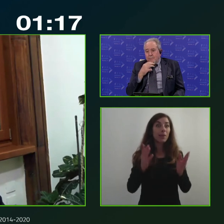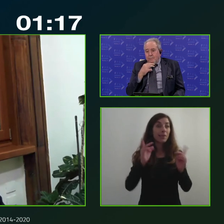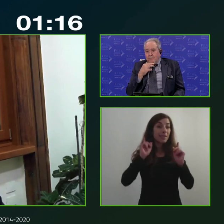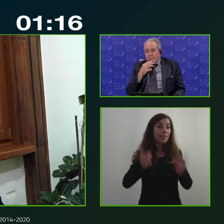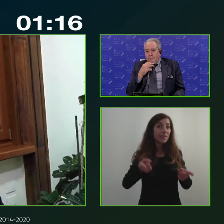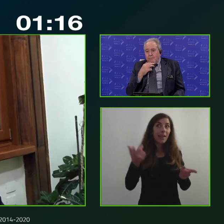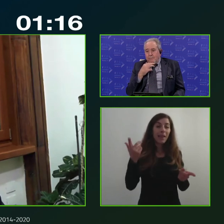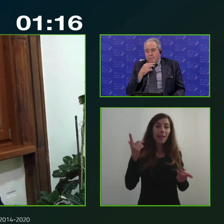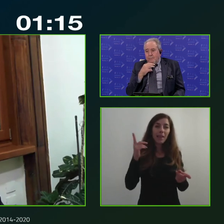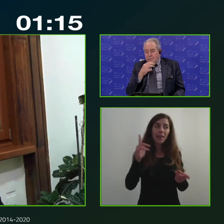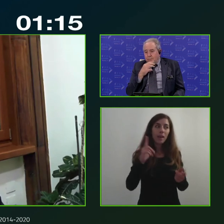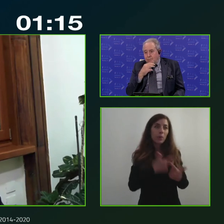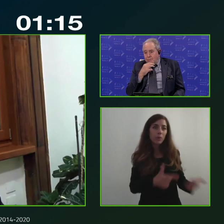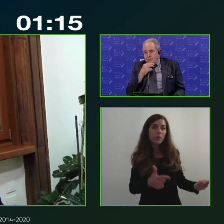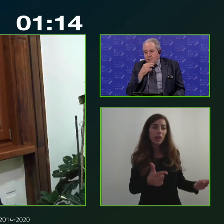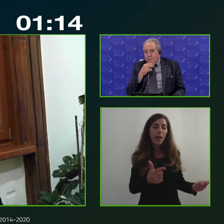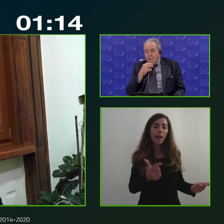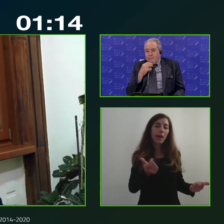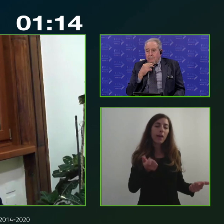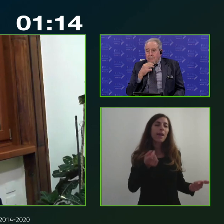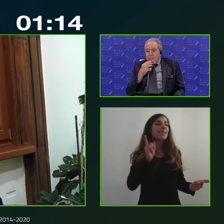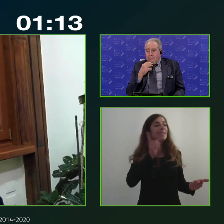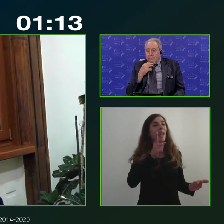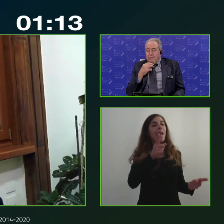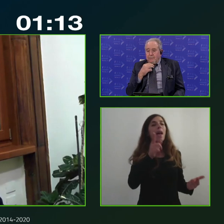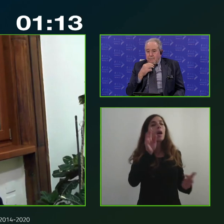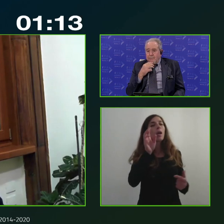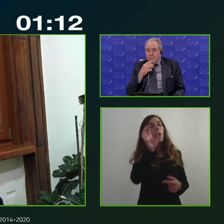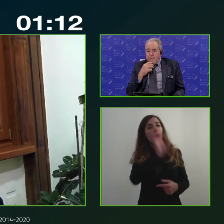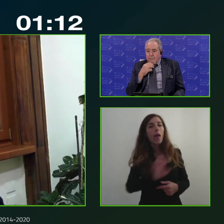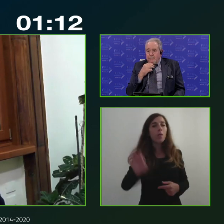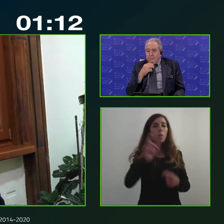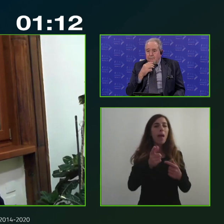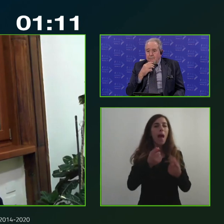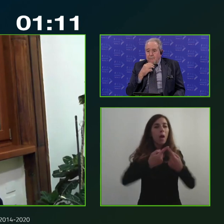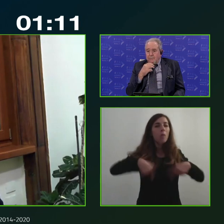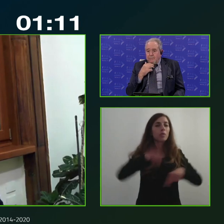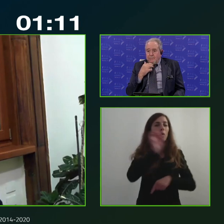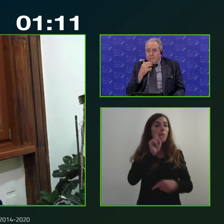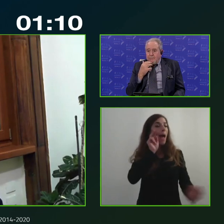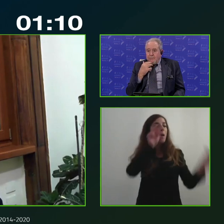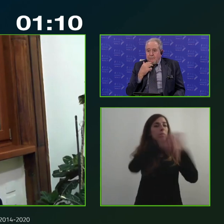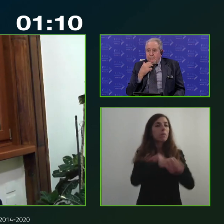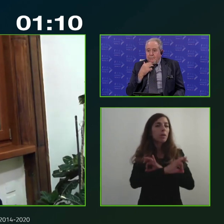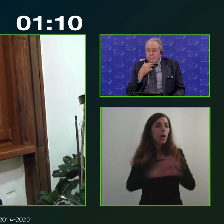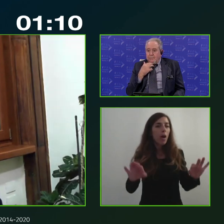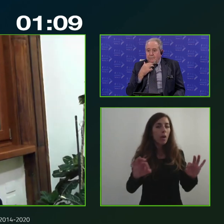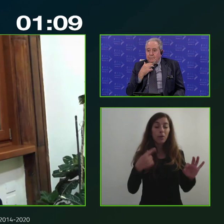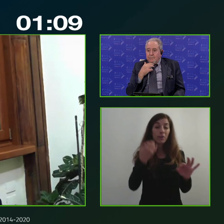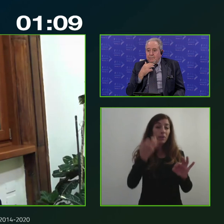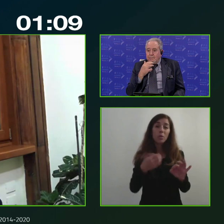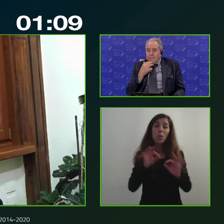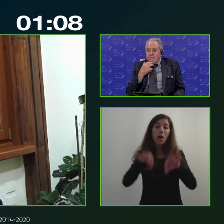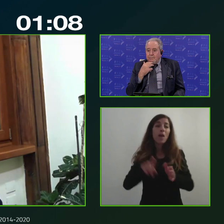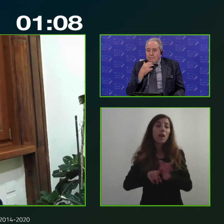stato diciamo ecco l'effetto empatia da parte della commissione europea questo questo diciamo risultato sicuramente non